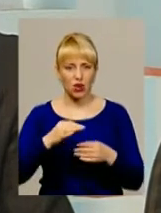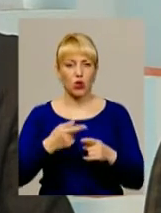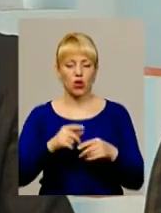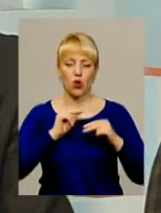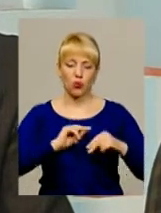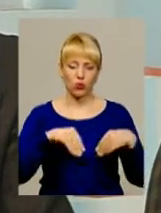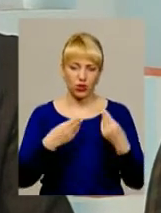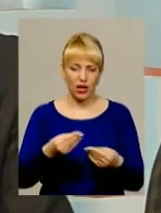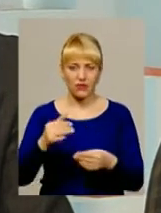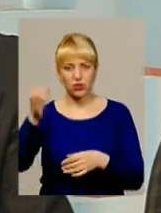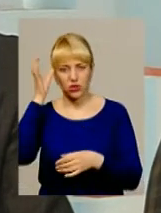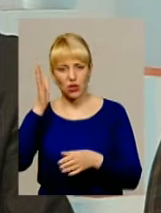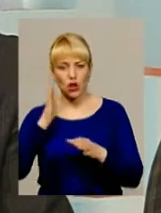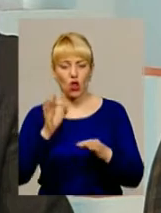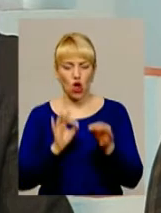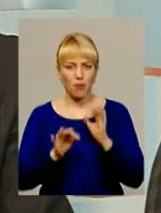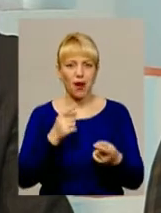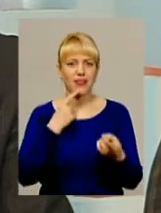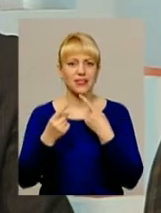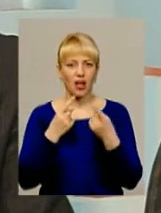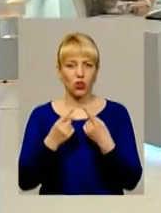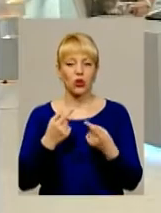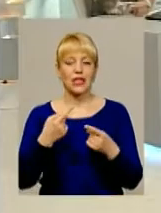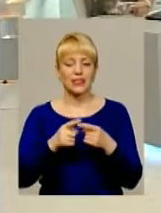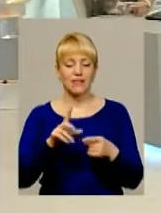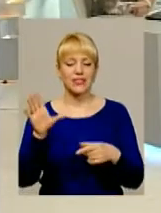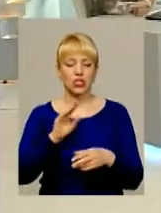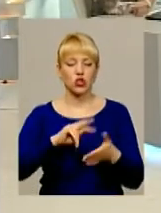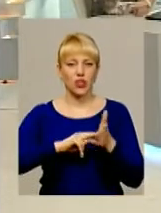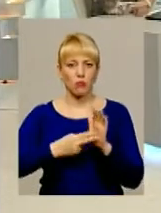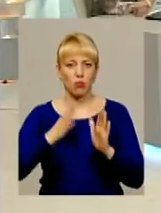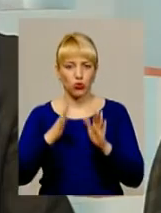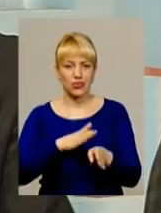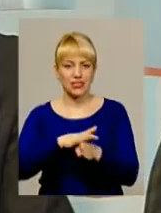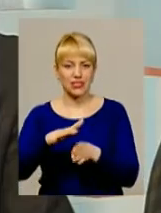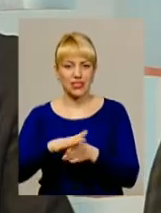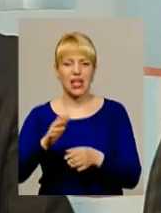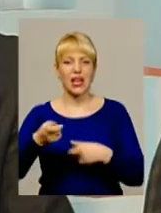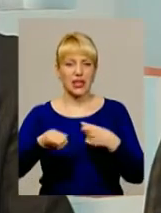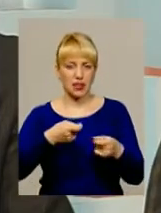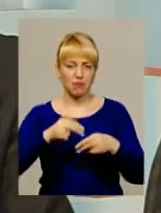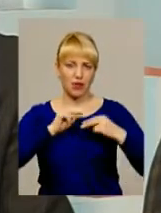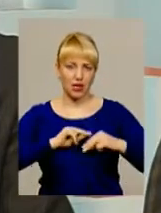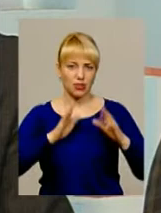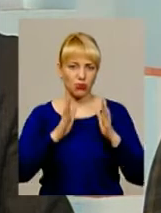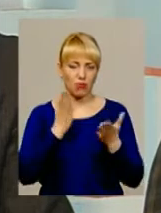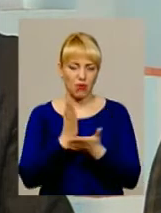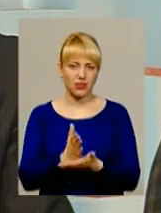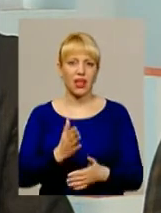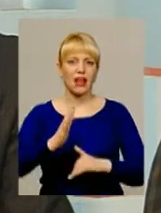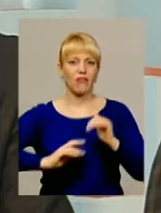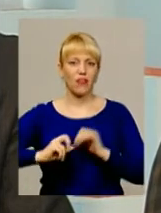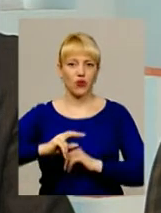нормальний діалог можна буде все те, що запланували здійснити, і ринок праці буде мати кваліфікованих